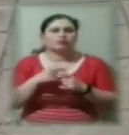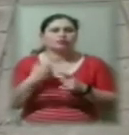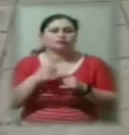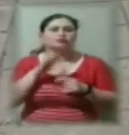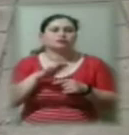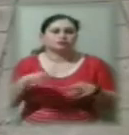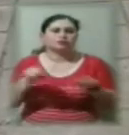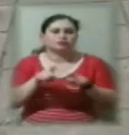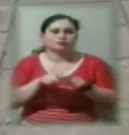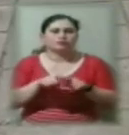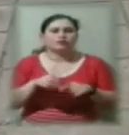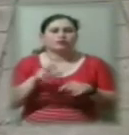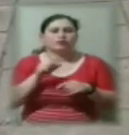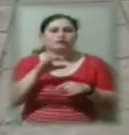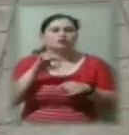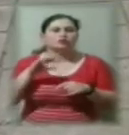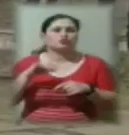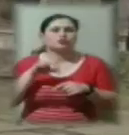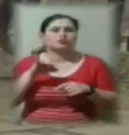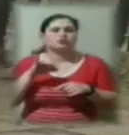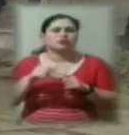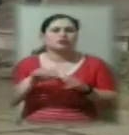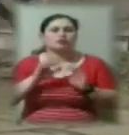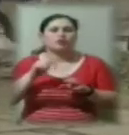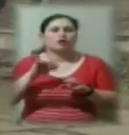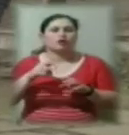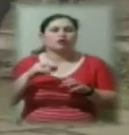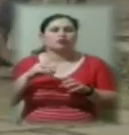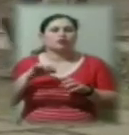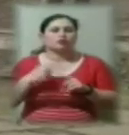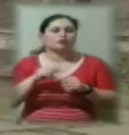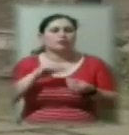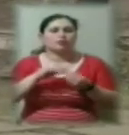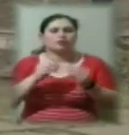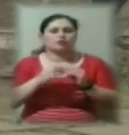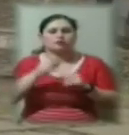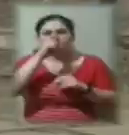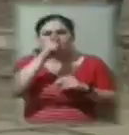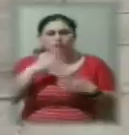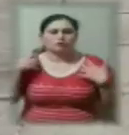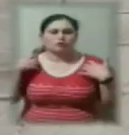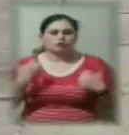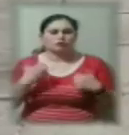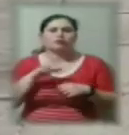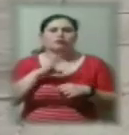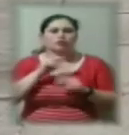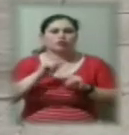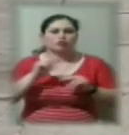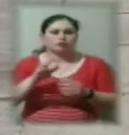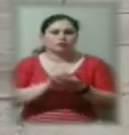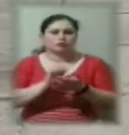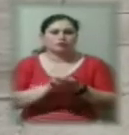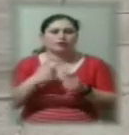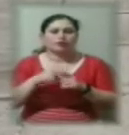За відсутності медичної сестри, розказала Ольга Акуліна, проблеми з поганим самопочуттям учнів вирішували вчителі. У будь-якому разі, якщо потрібна